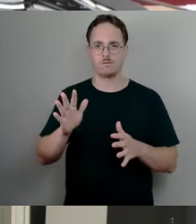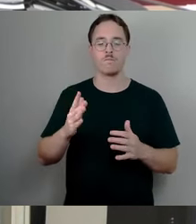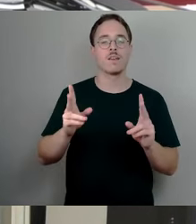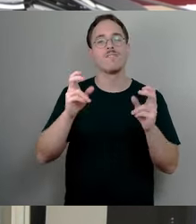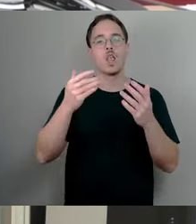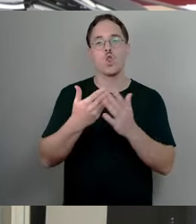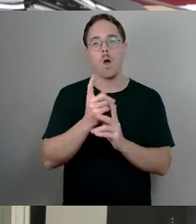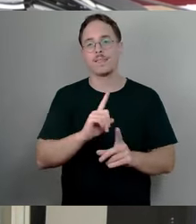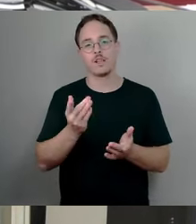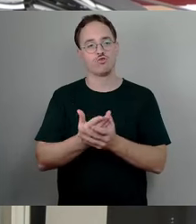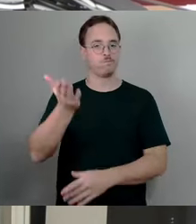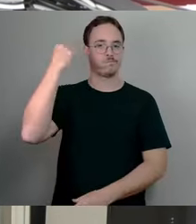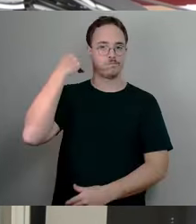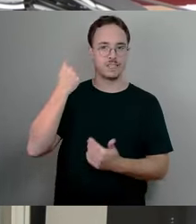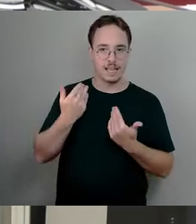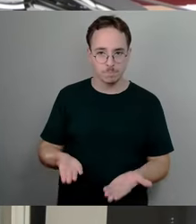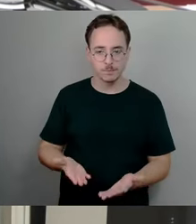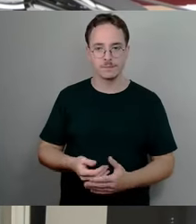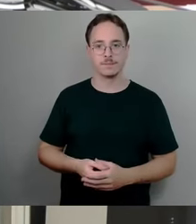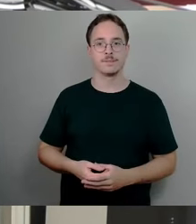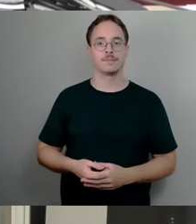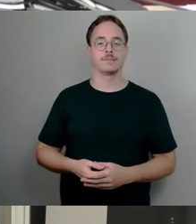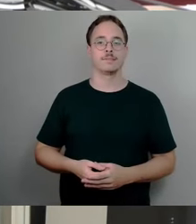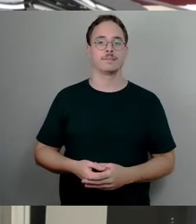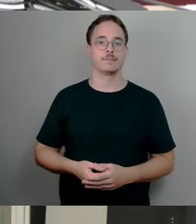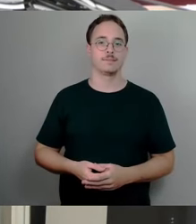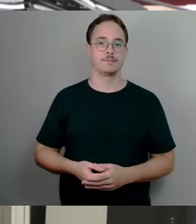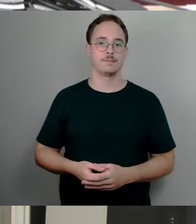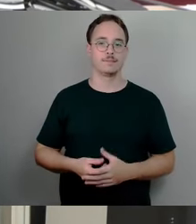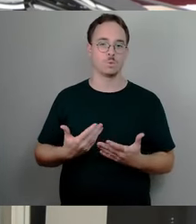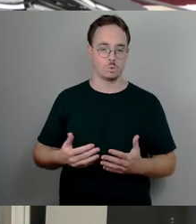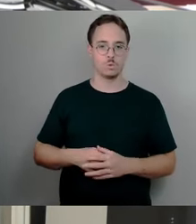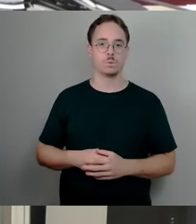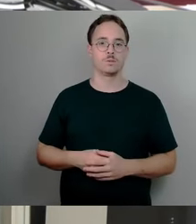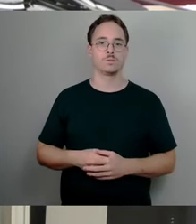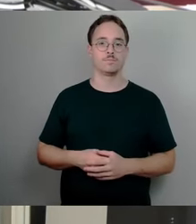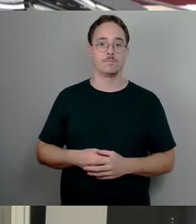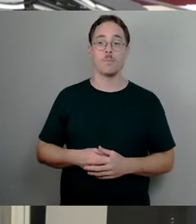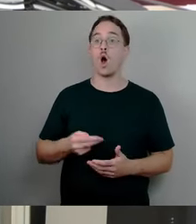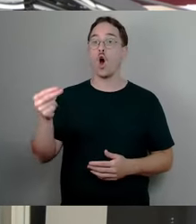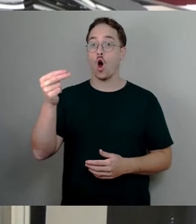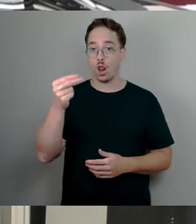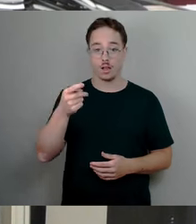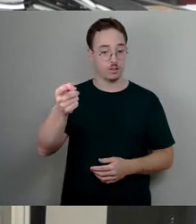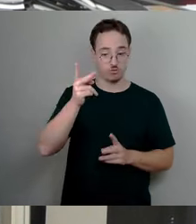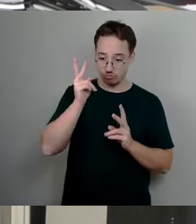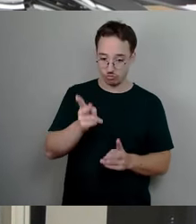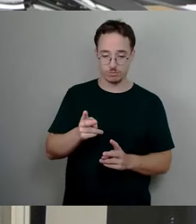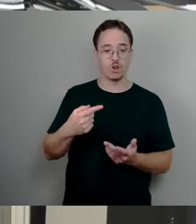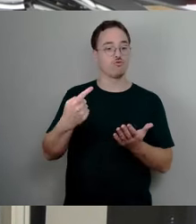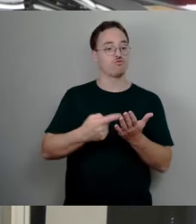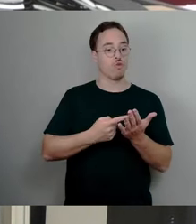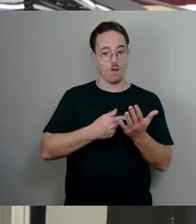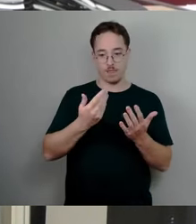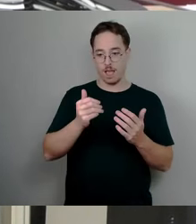eben wieder an den Bürgerbereichen. Holger, du hast vollkommen recht, Steuern, die einmal erhoben werden, werden nie wieder zurückgenommen.